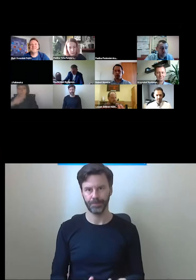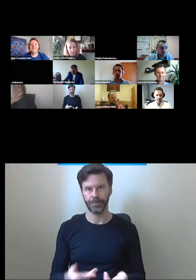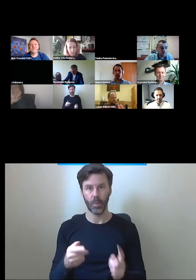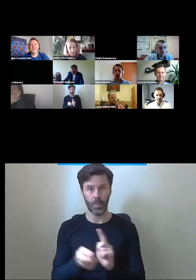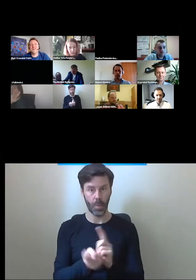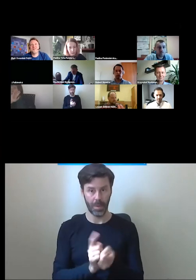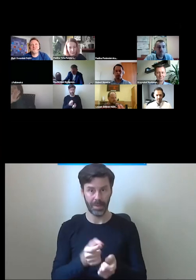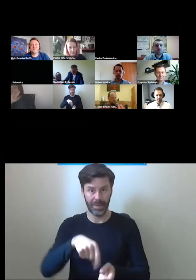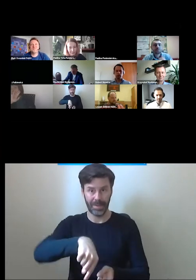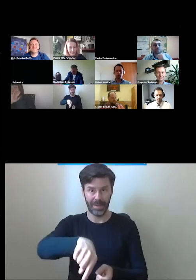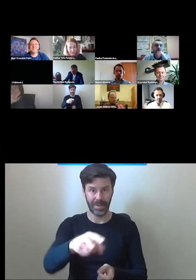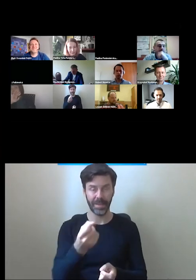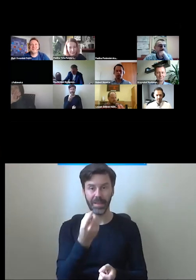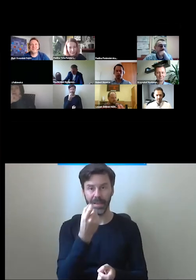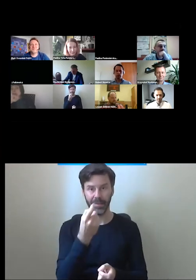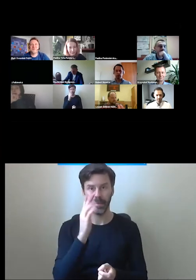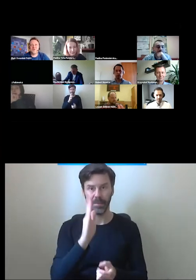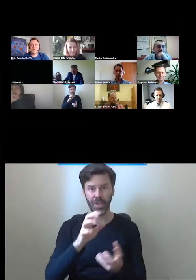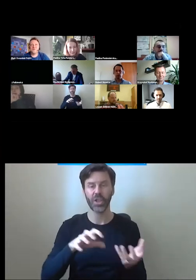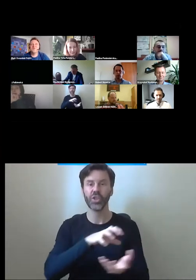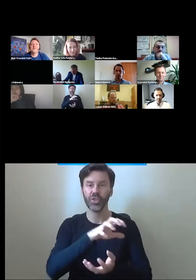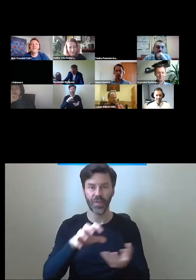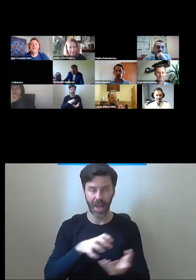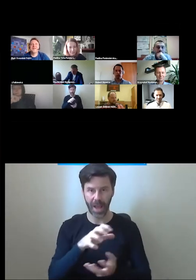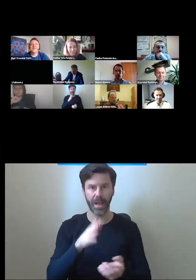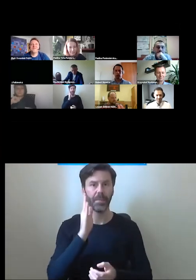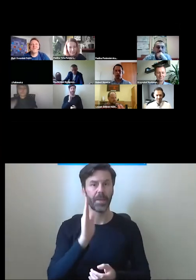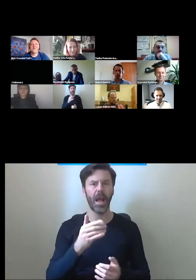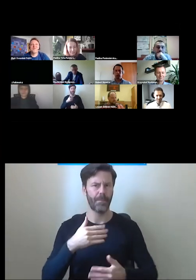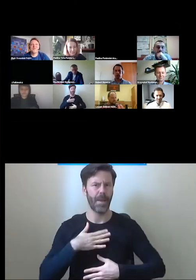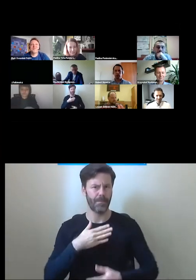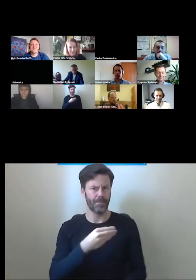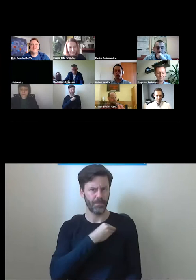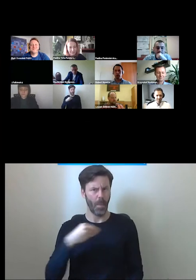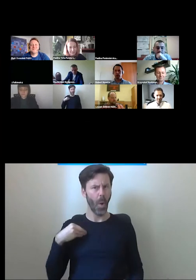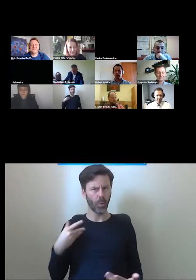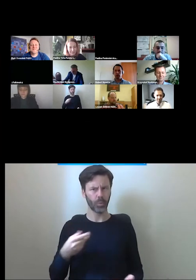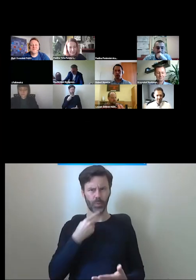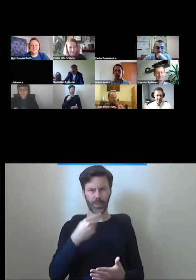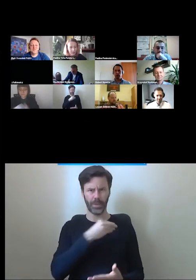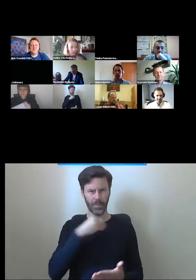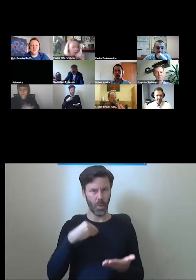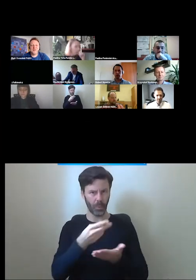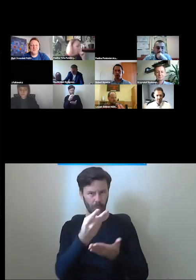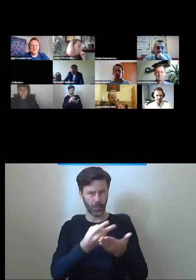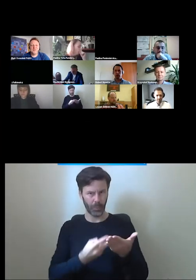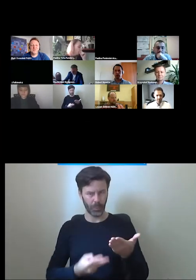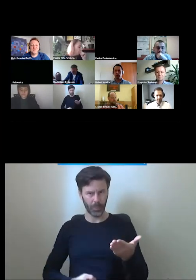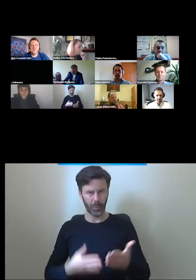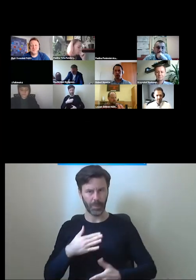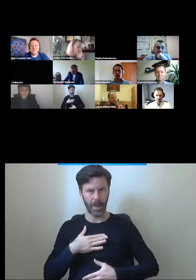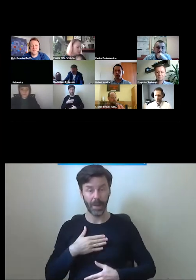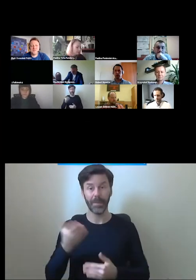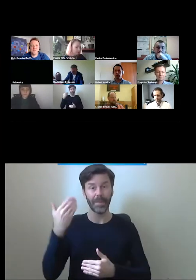inspiracji ze świata, chociaż inspiracje ze świata będą po polsku, bo gdy szukaliśmy